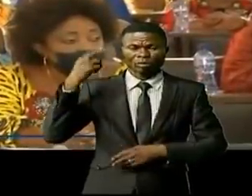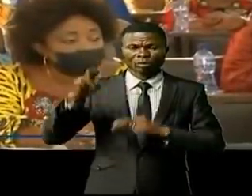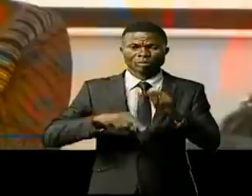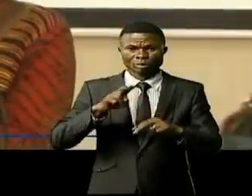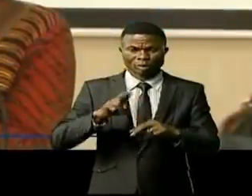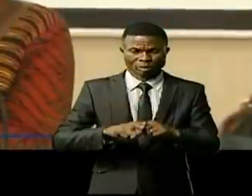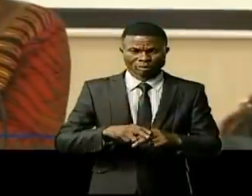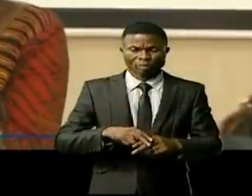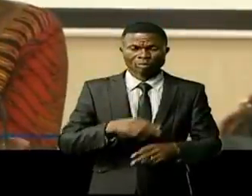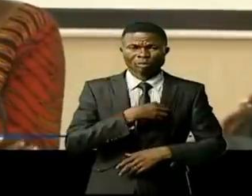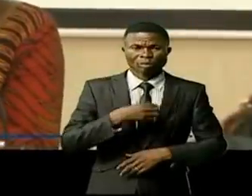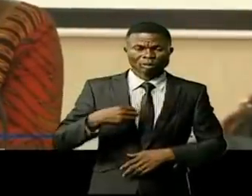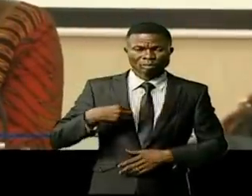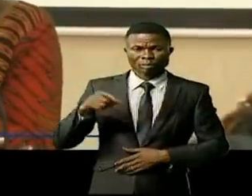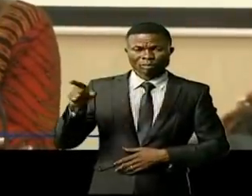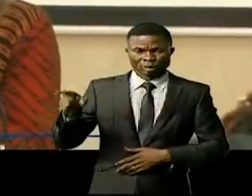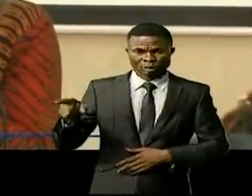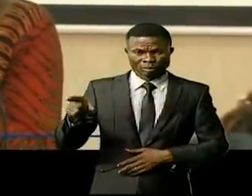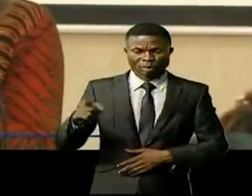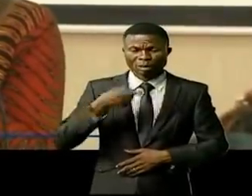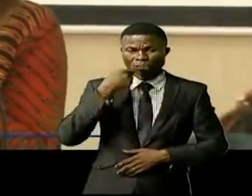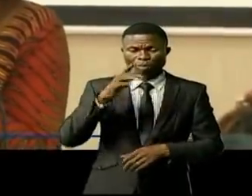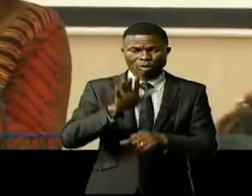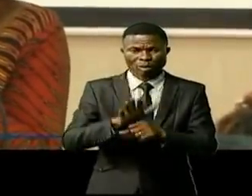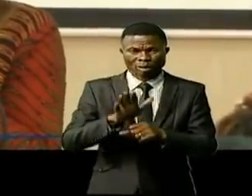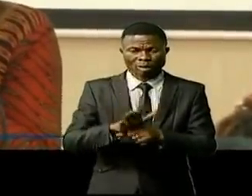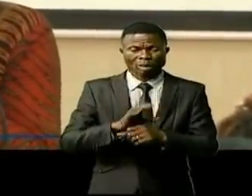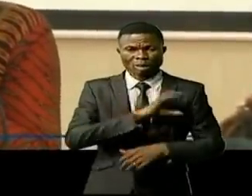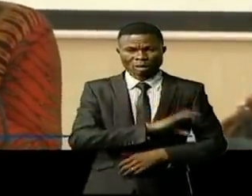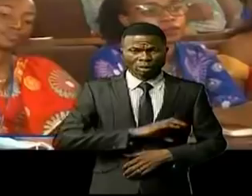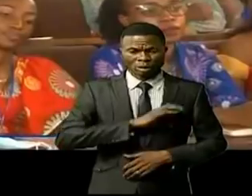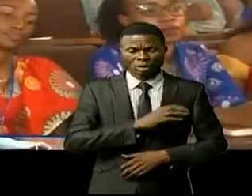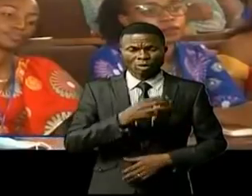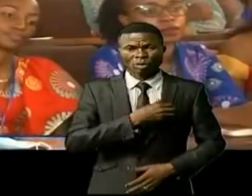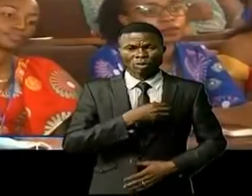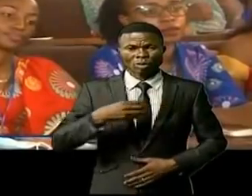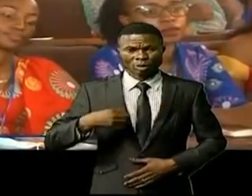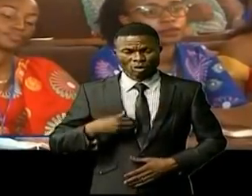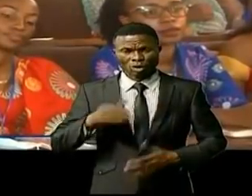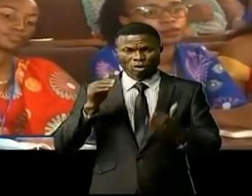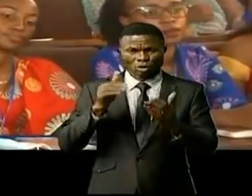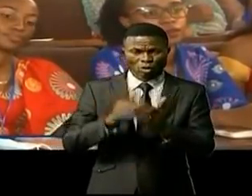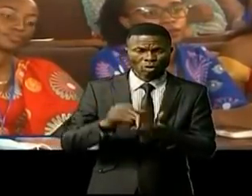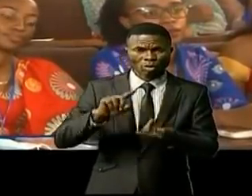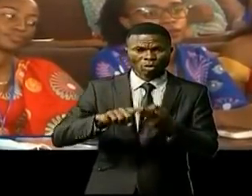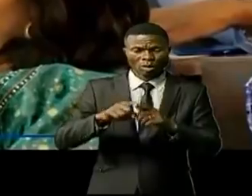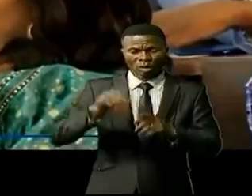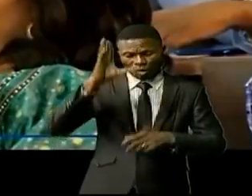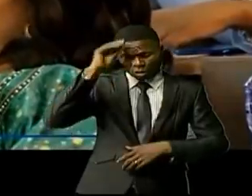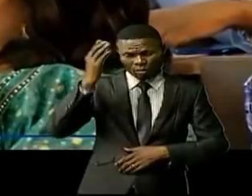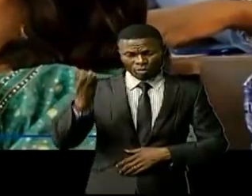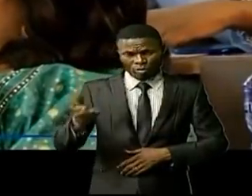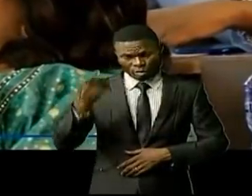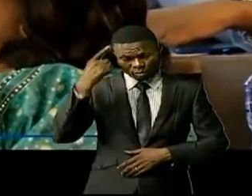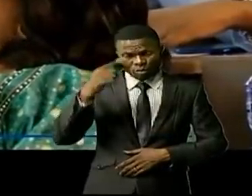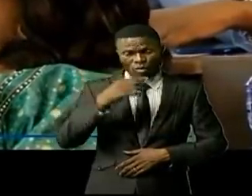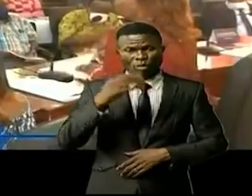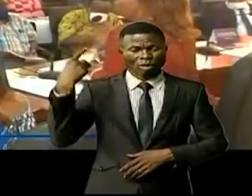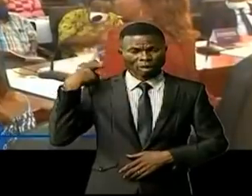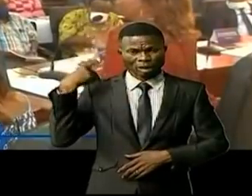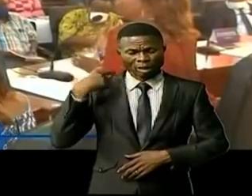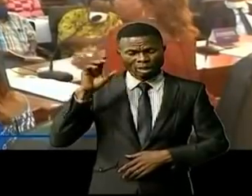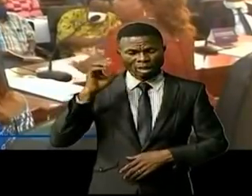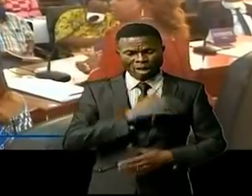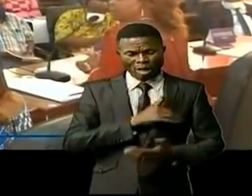Geneviève Inagocia, quant à elle, met l'accent sur le comportement de la femme vis-à-vis de son collègue homme. Pour elle, la femme doit